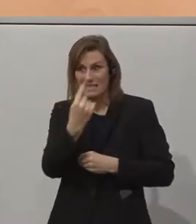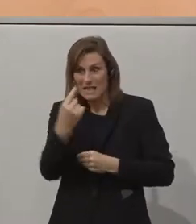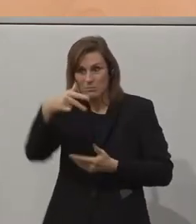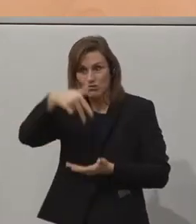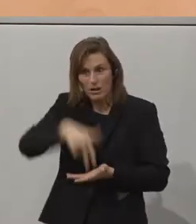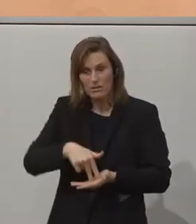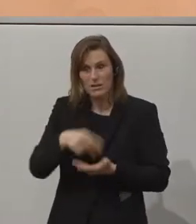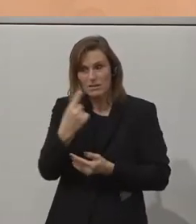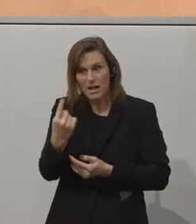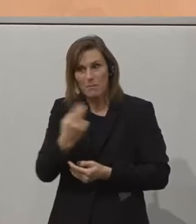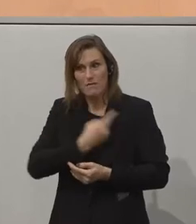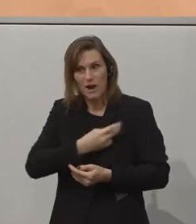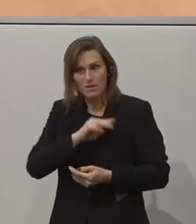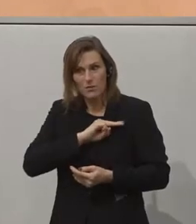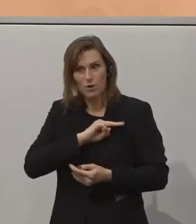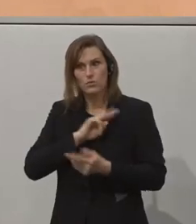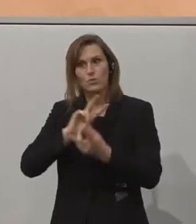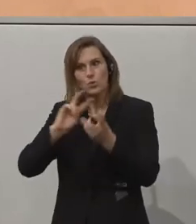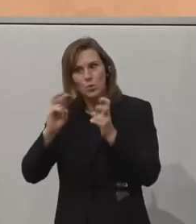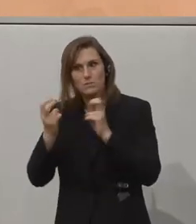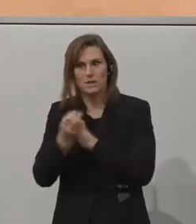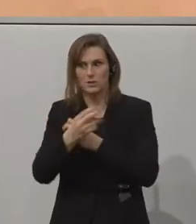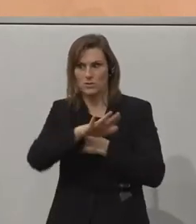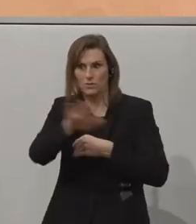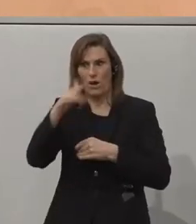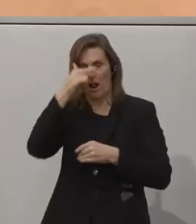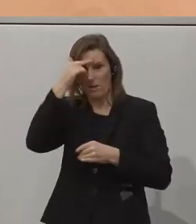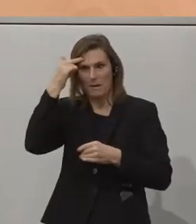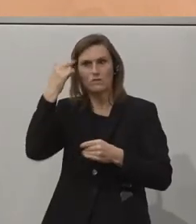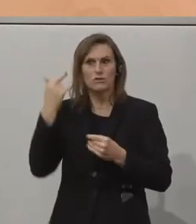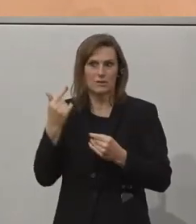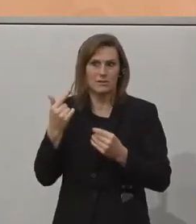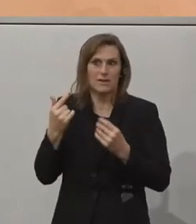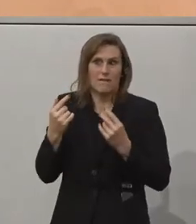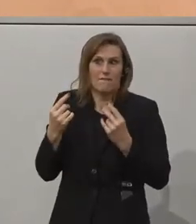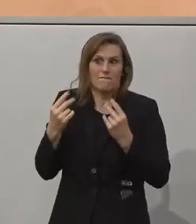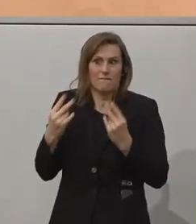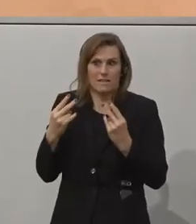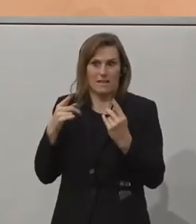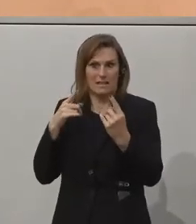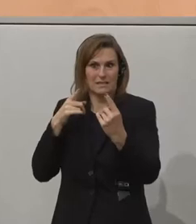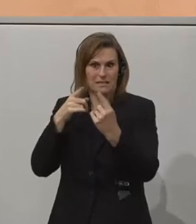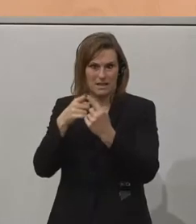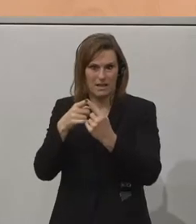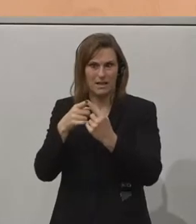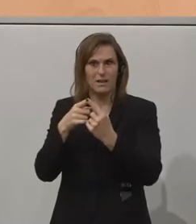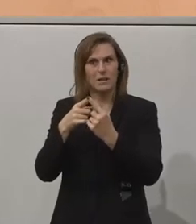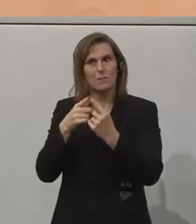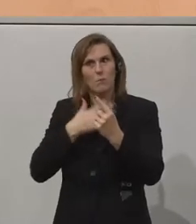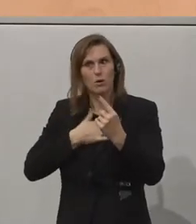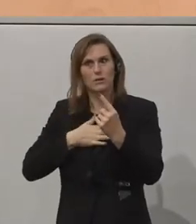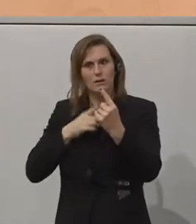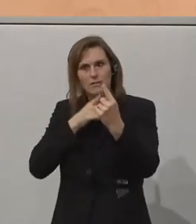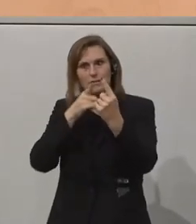umzusetzen, ist für diese Menschen ein ganz großes Ziel, das sie erreichen wollen